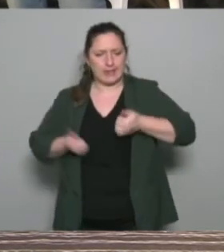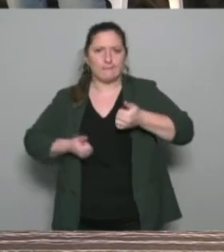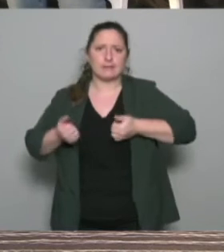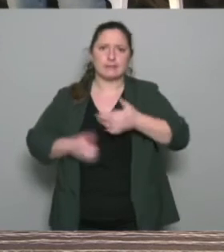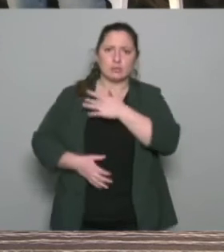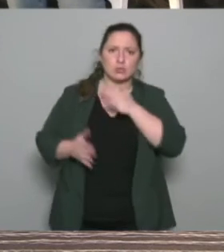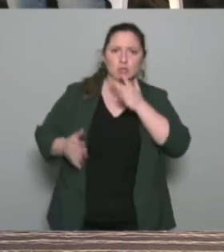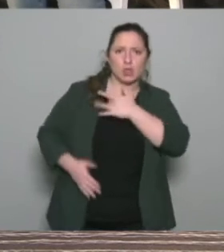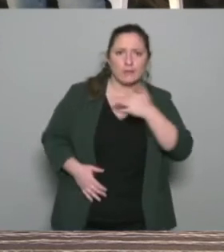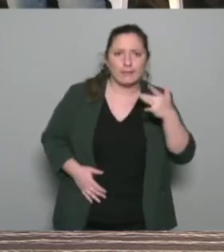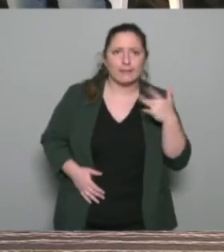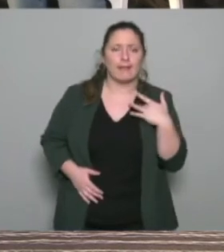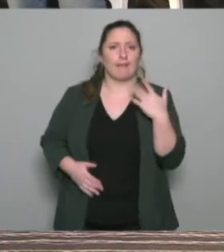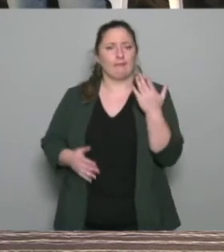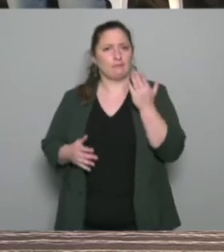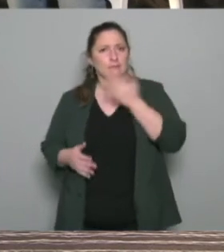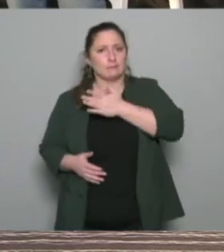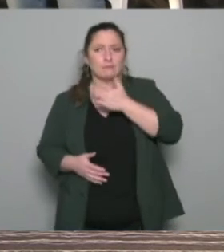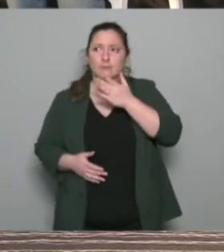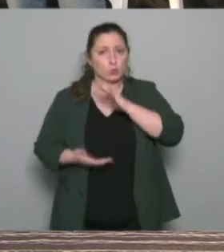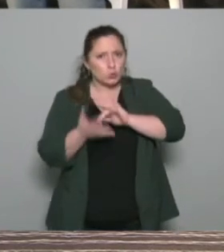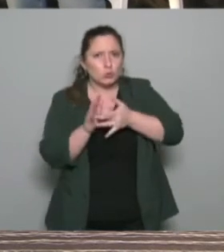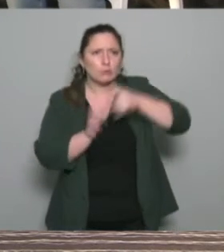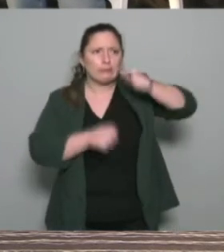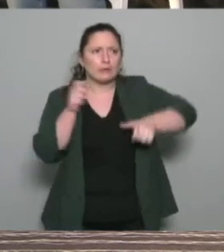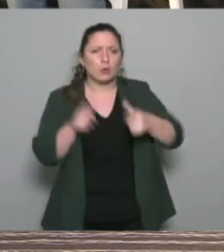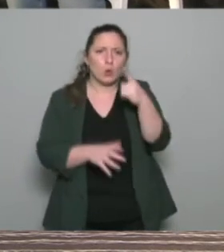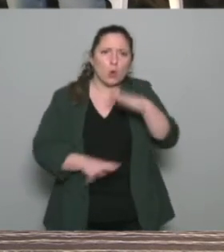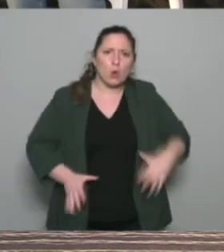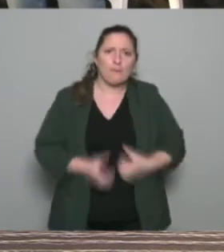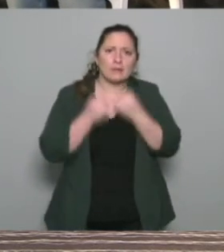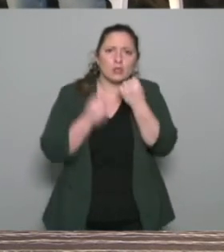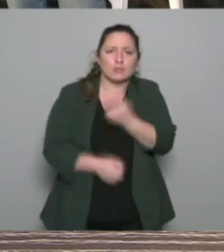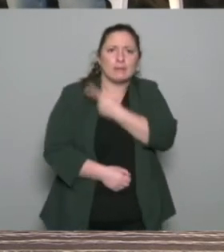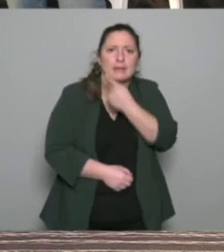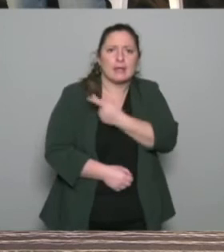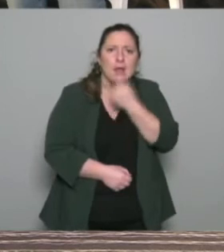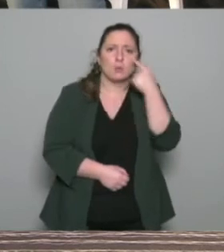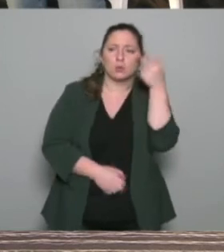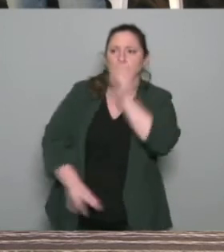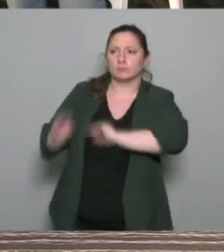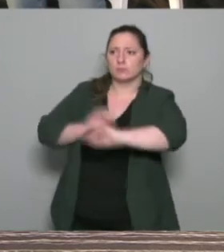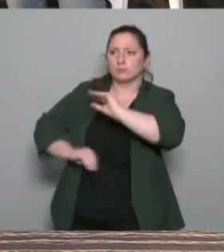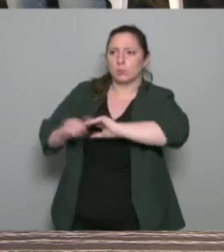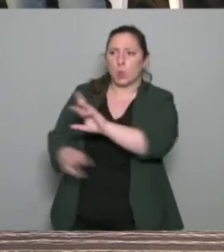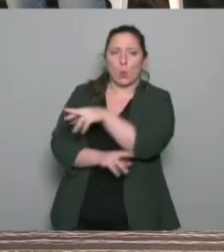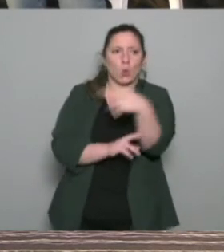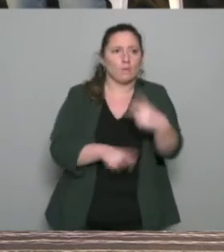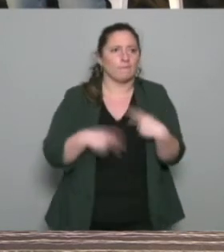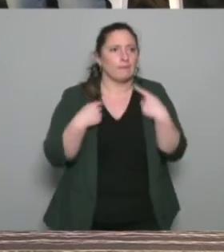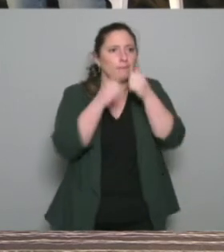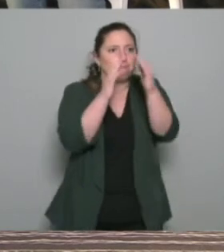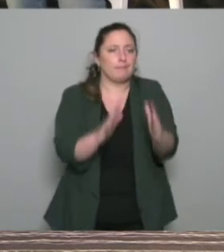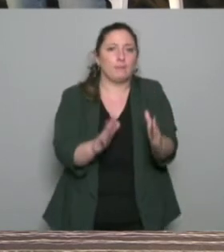éducateur sportif alors qu'il a toute l'équipe médicale, il a toutes les compétences médicales pour que la personne qui s'est blessée puisse retourner à